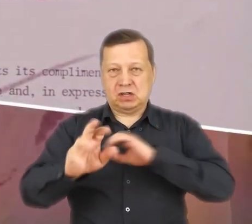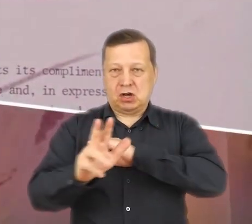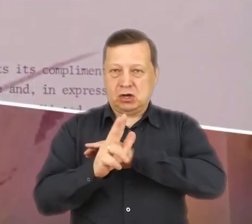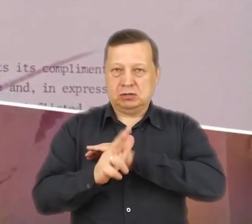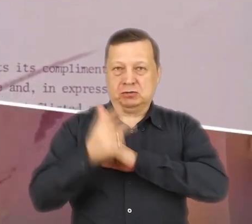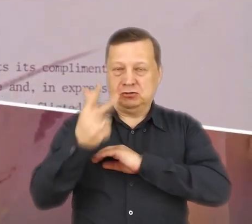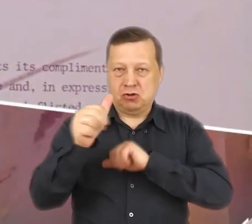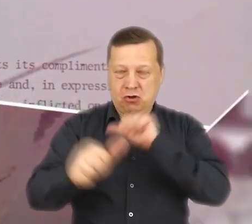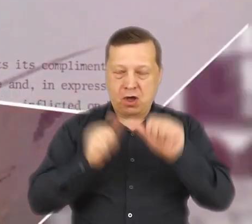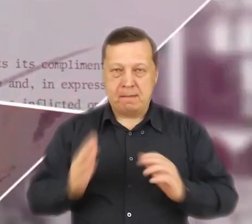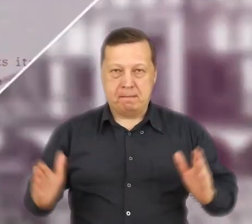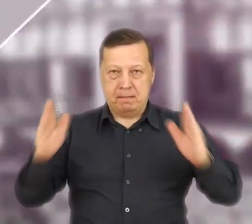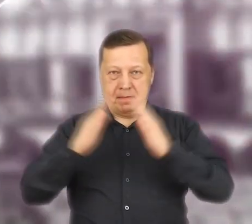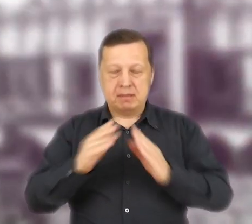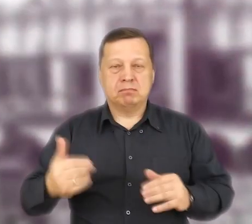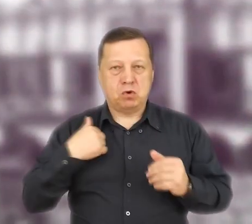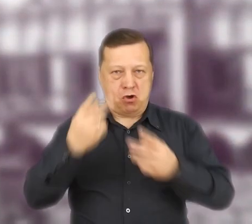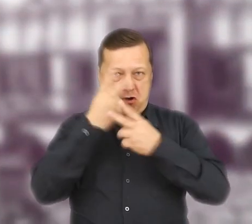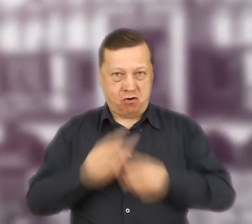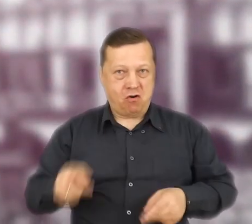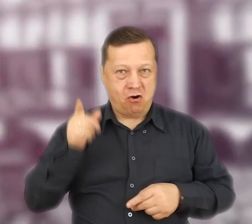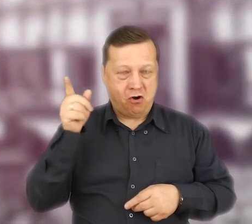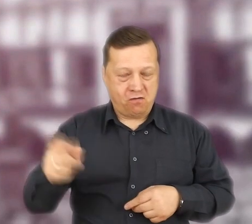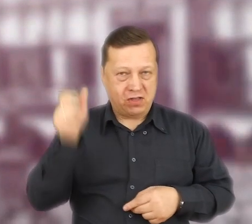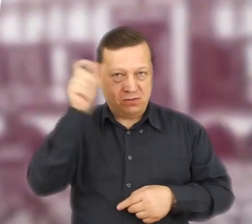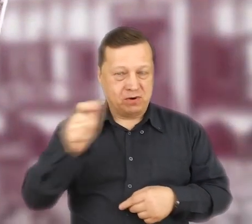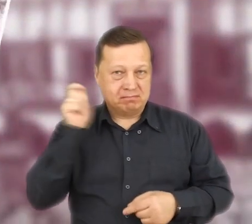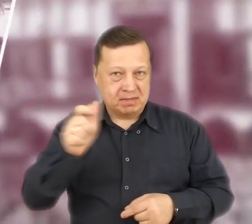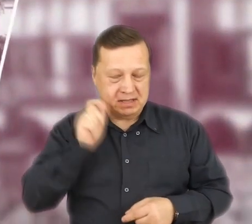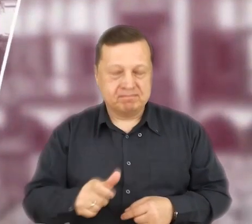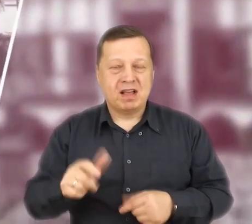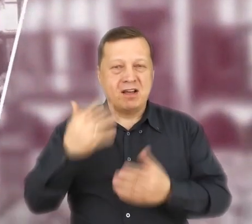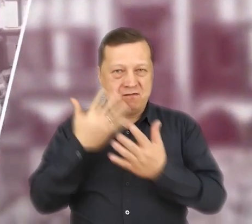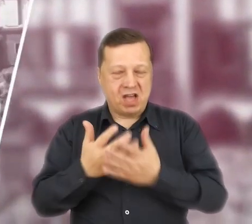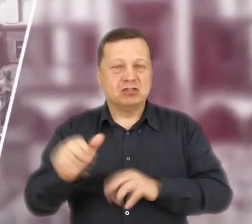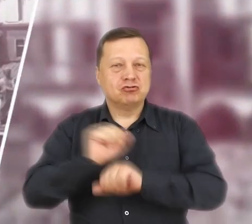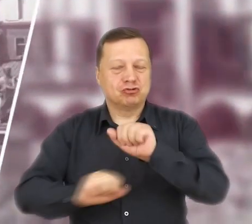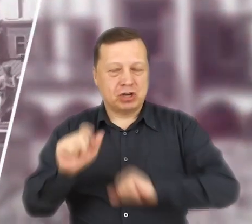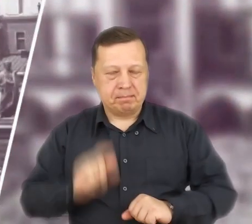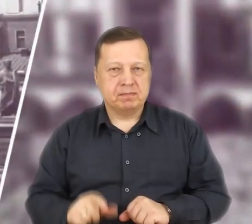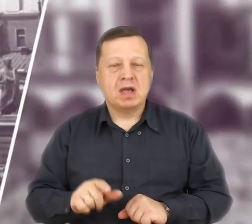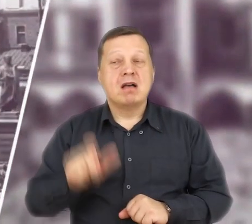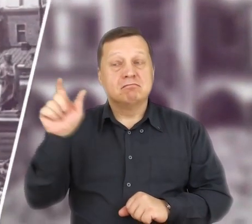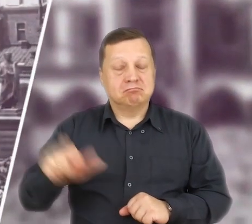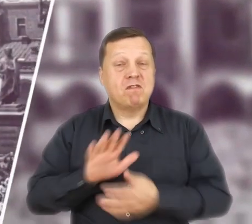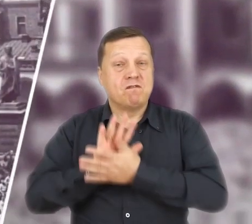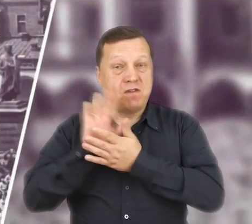1983 roku odwiedził tureckiego zamachowca w więzieniu w Rzymie, wybaczył mu